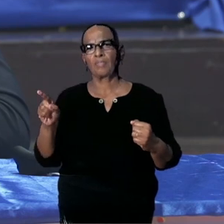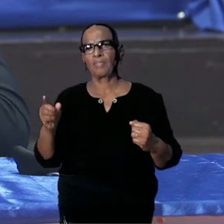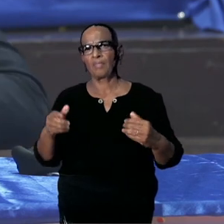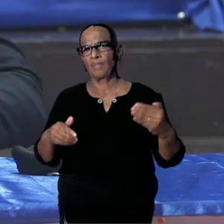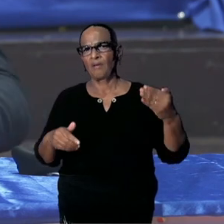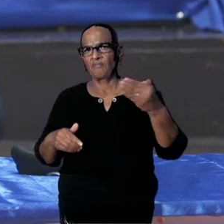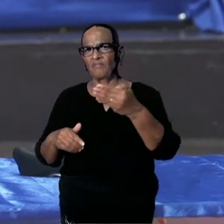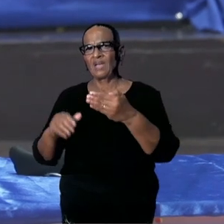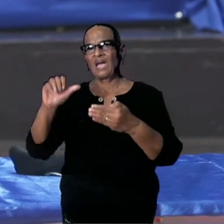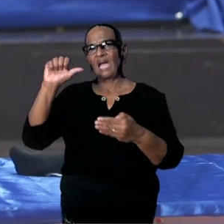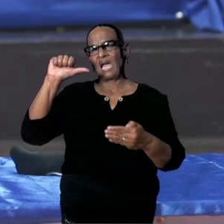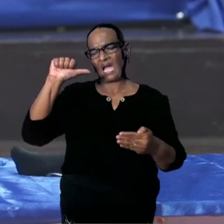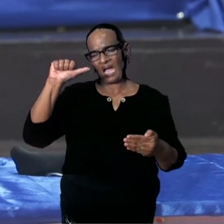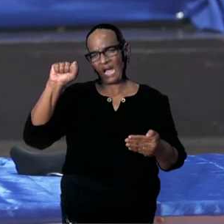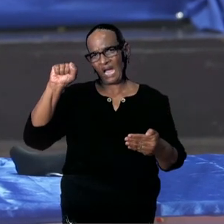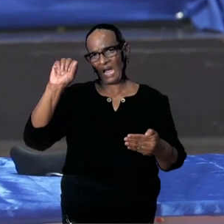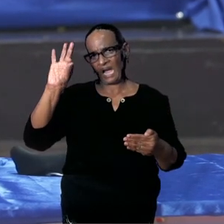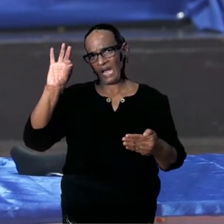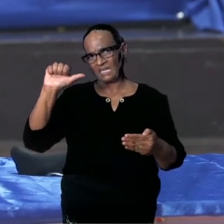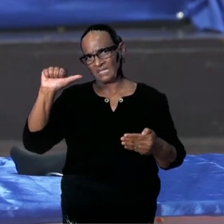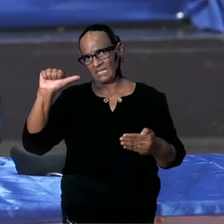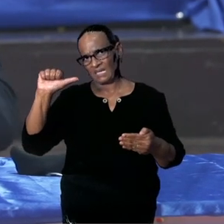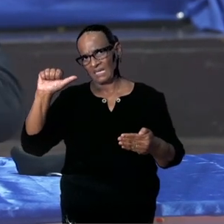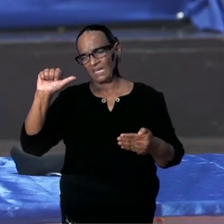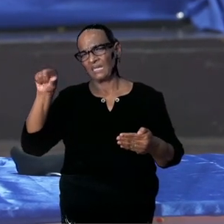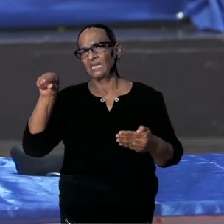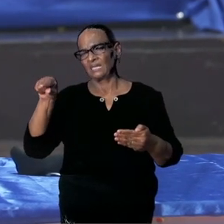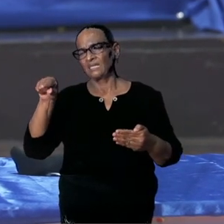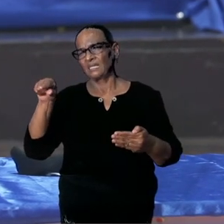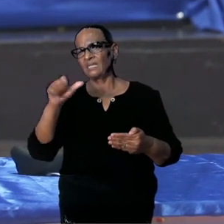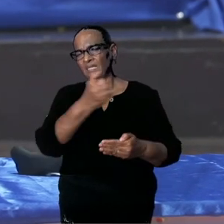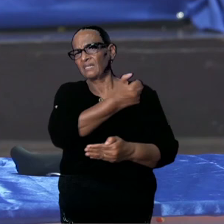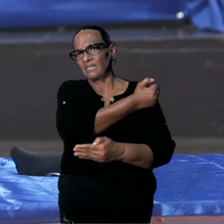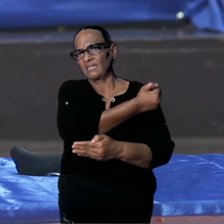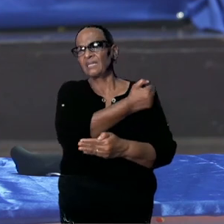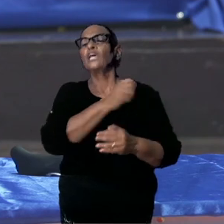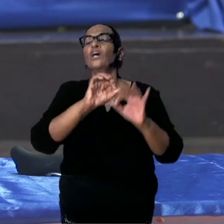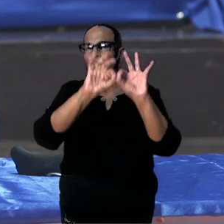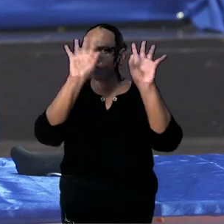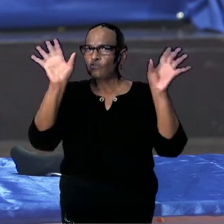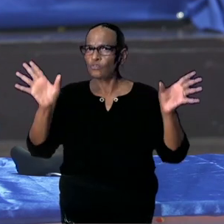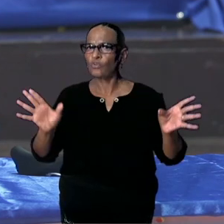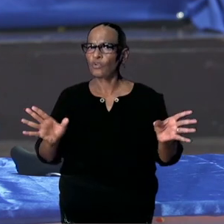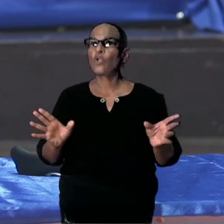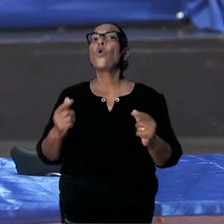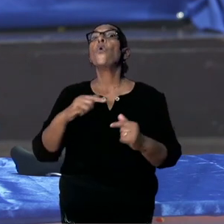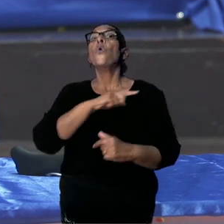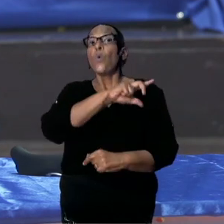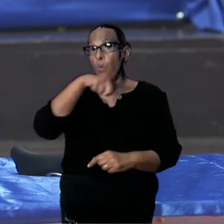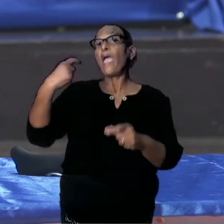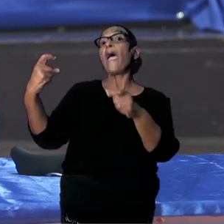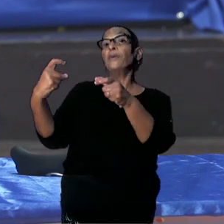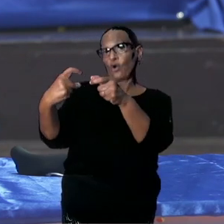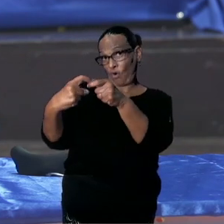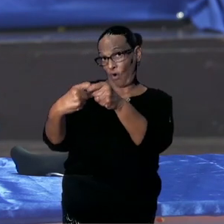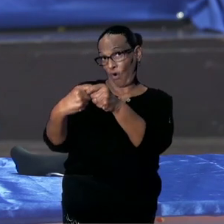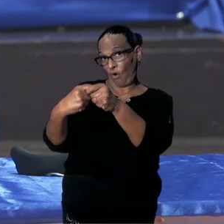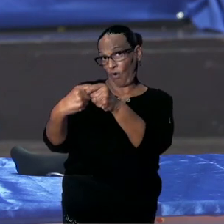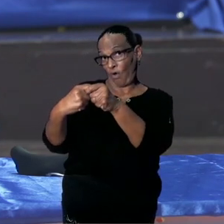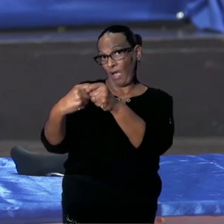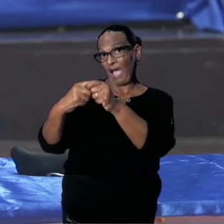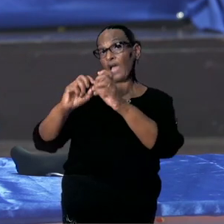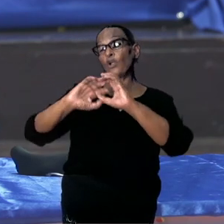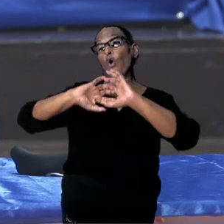Ja. AstraZeneca. Wat duidelijk moet zijn is dat wij ons hebben gecommitteerd aan een global